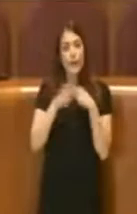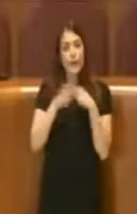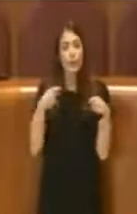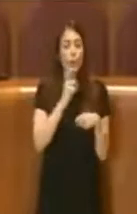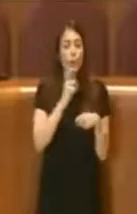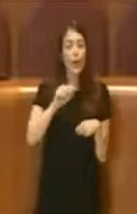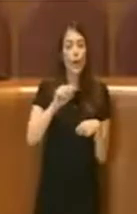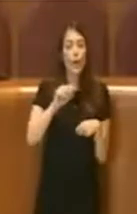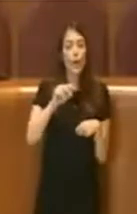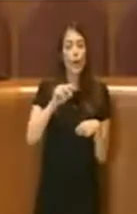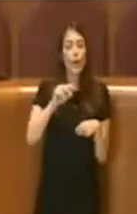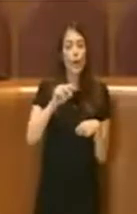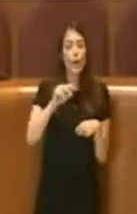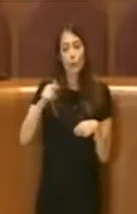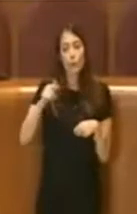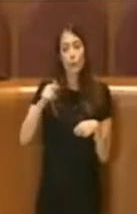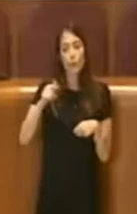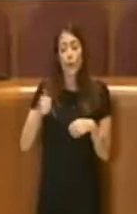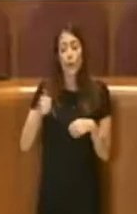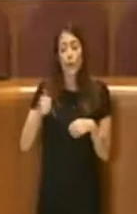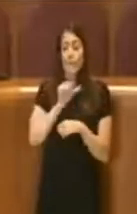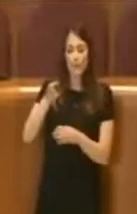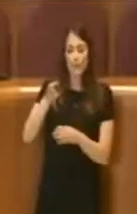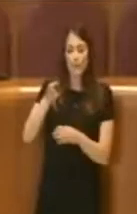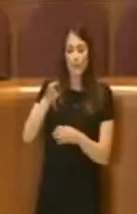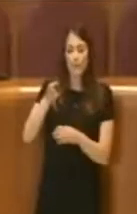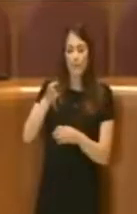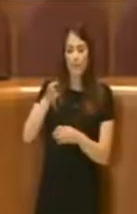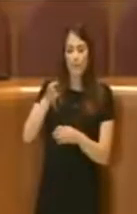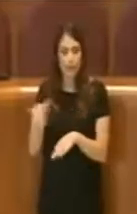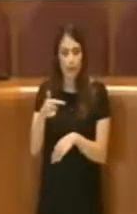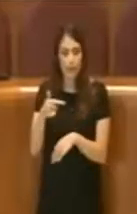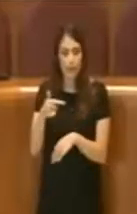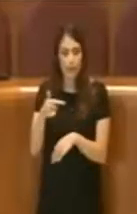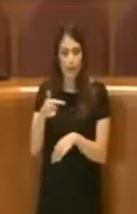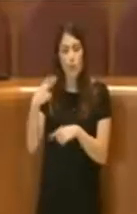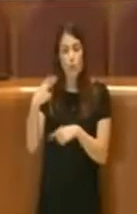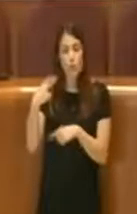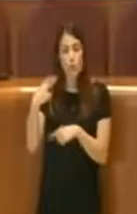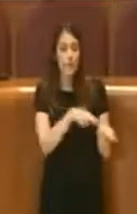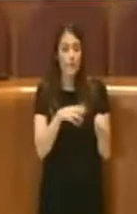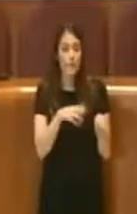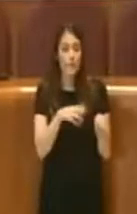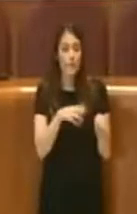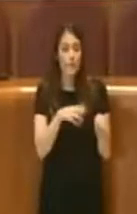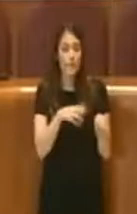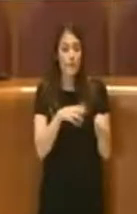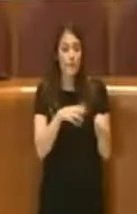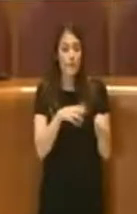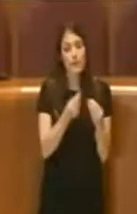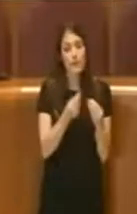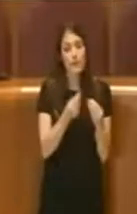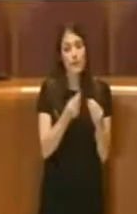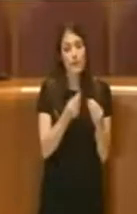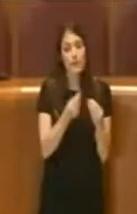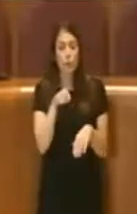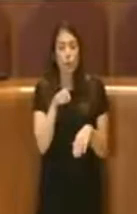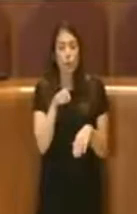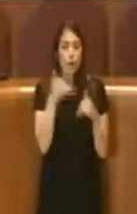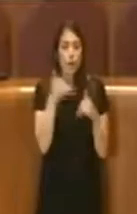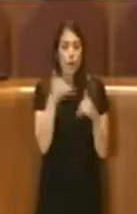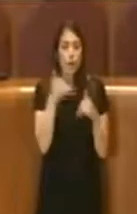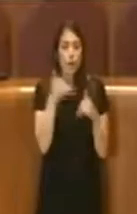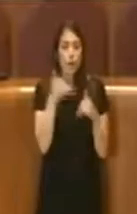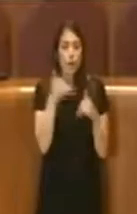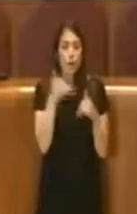Rattoppatore, prima torturato a Via Tasso e poi fucilato insieme ad altri 61 nell'eccidio di Forte